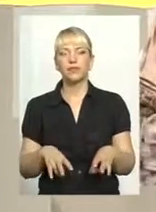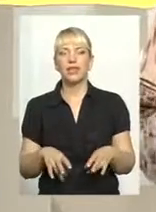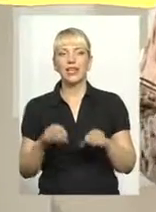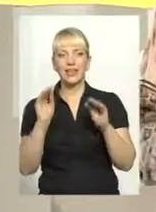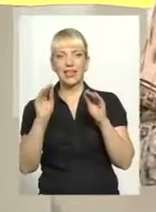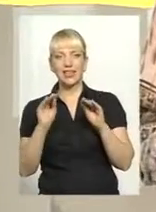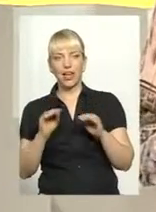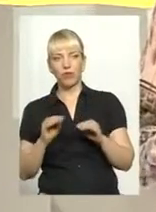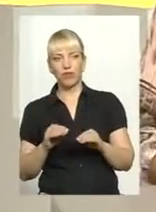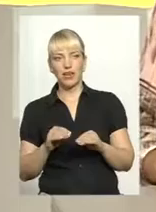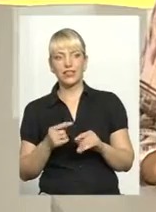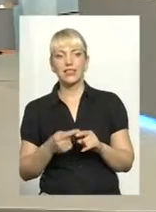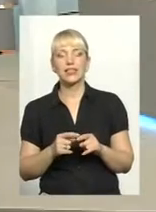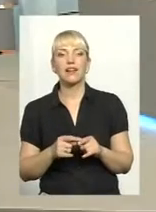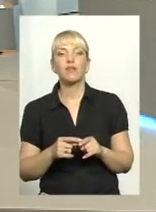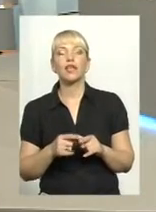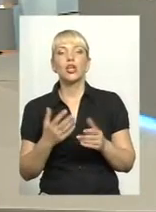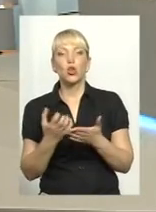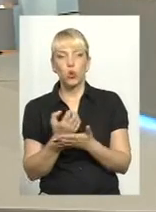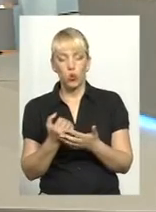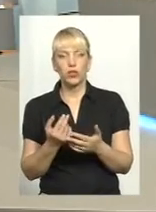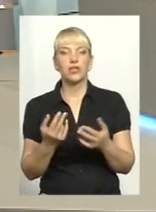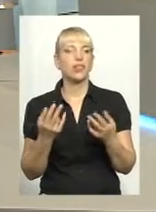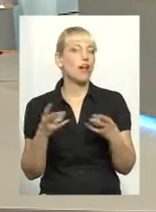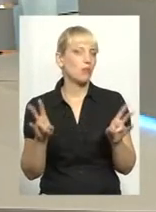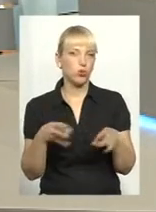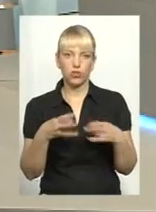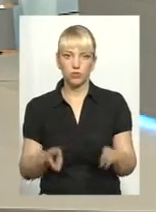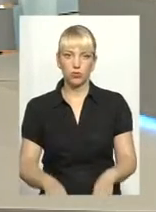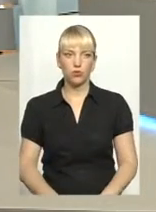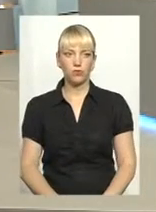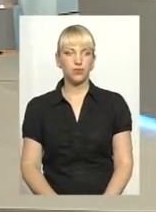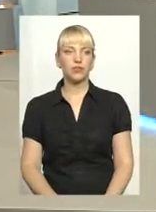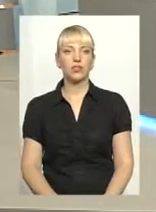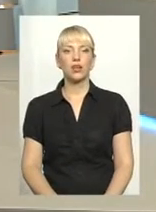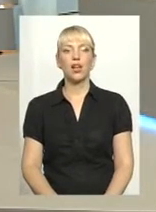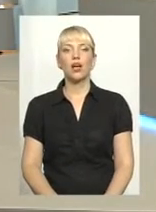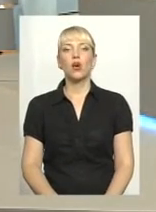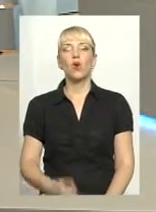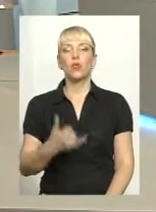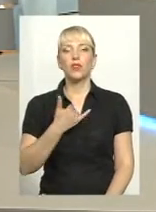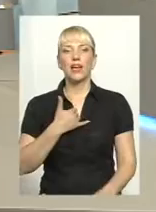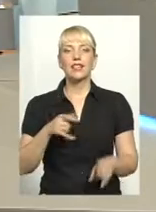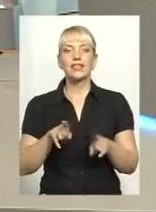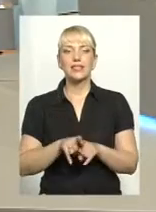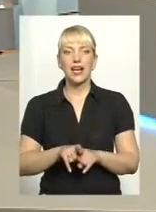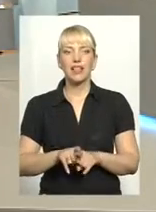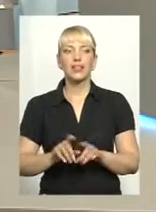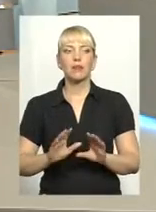декларувати ці доходи. Скажіть, будь ласка, в нас трапляється і так, що